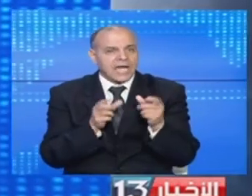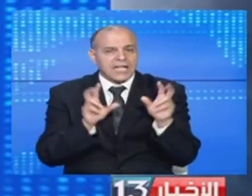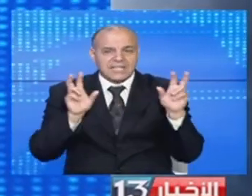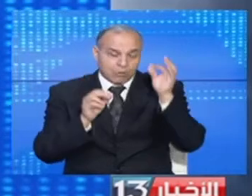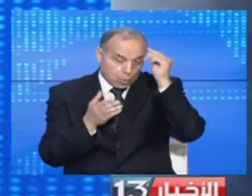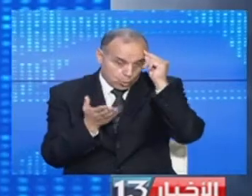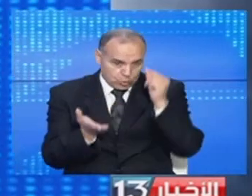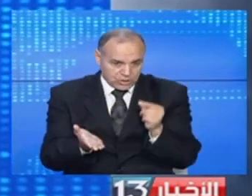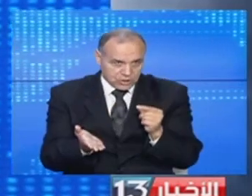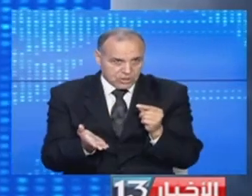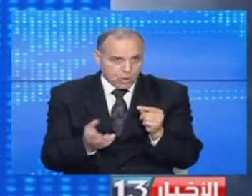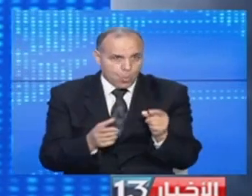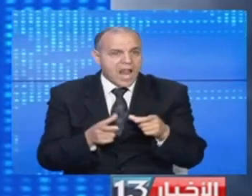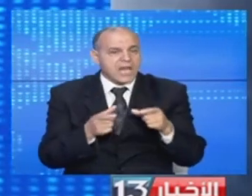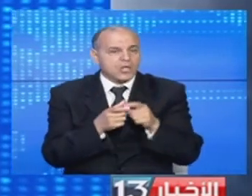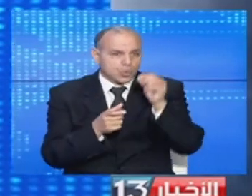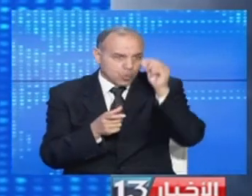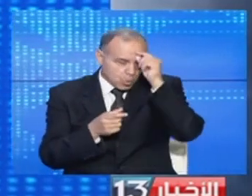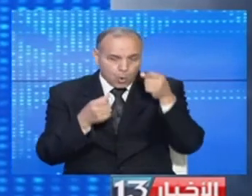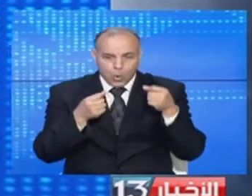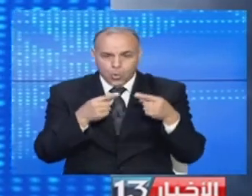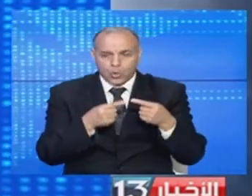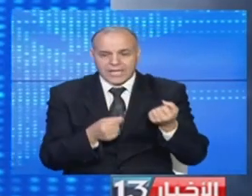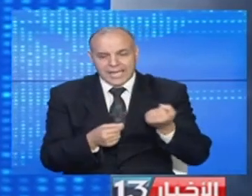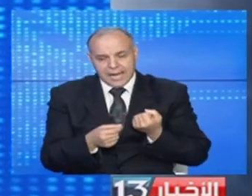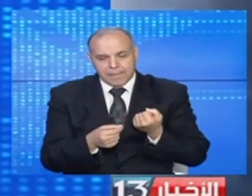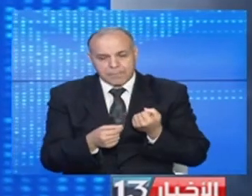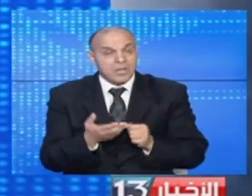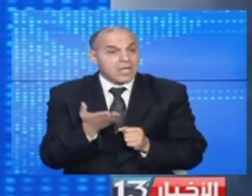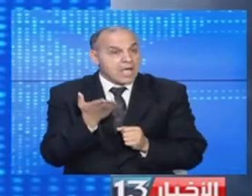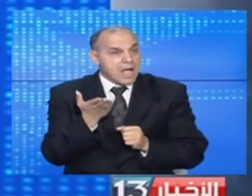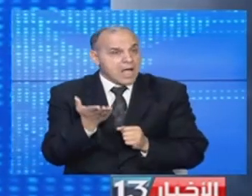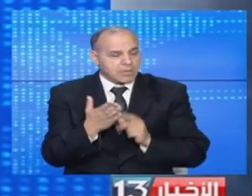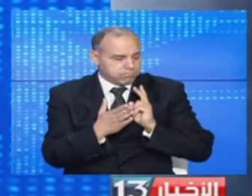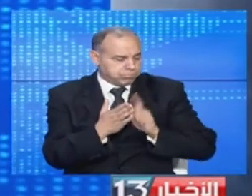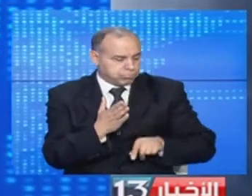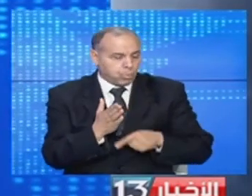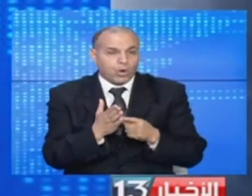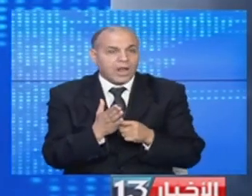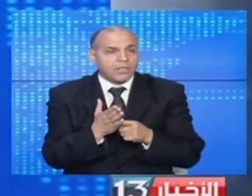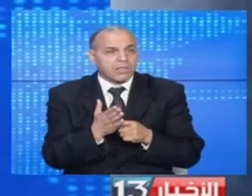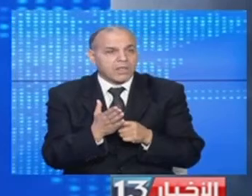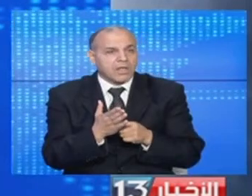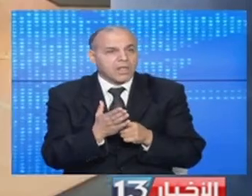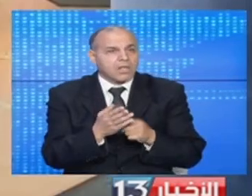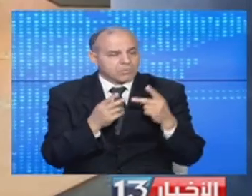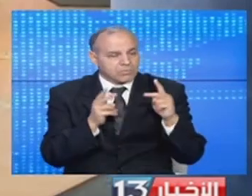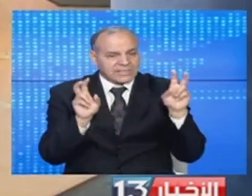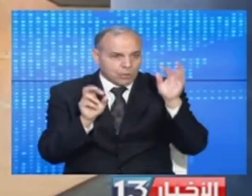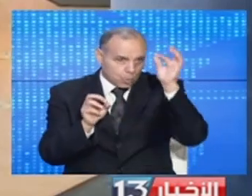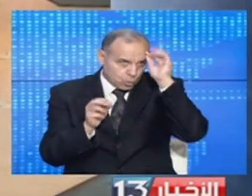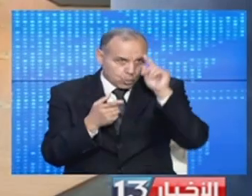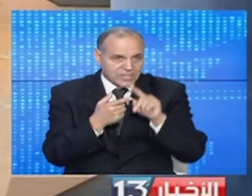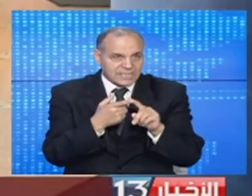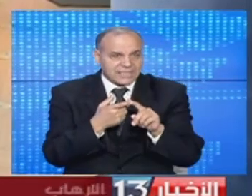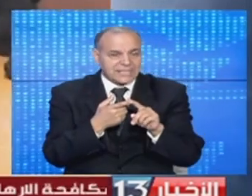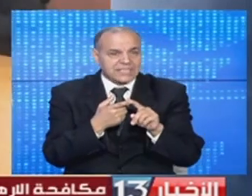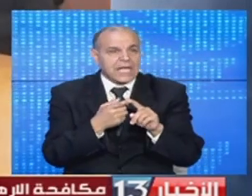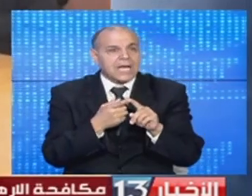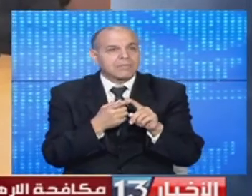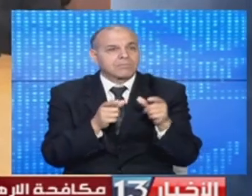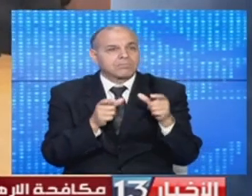التلفزة التونسية واللجنة الوطنية لمكافحة الإرهاب اتفاقية تظفي على تلفزة التونسية صفة